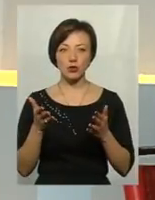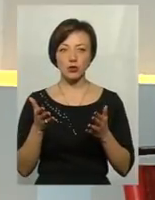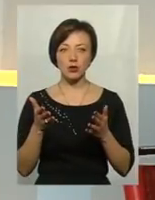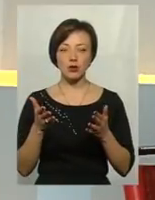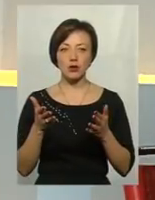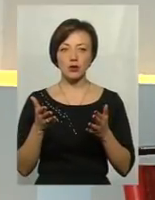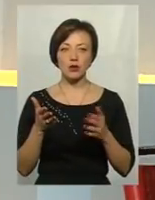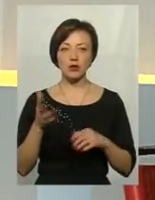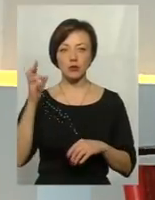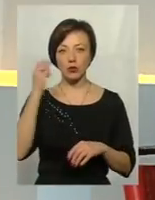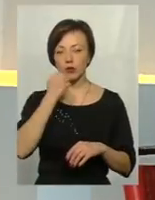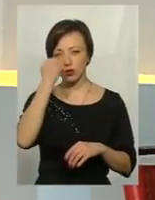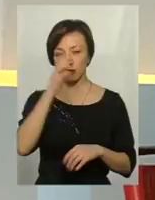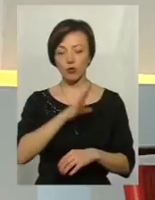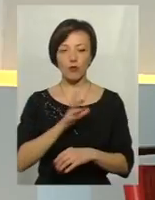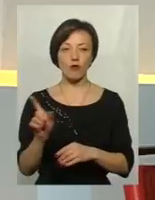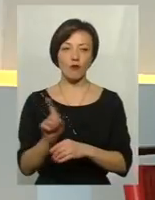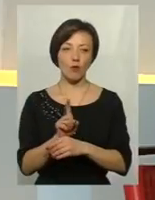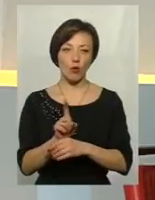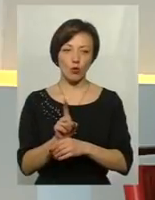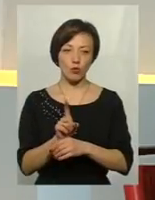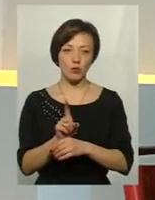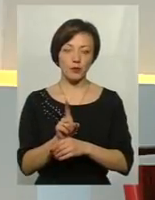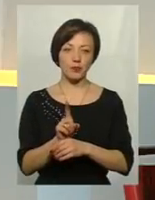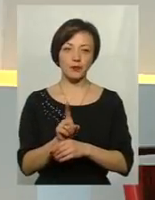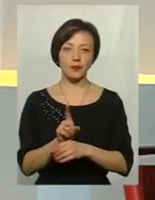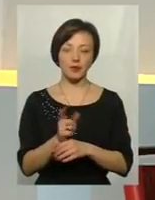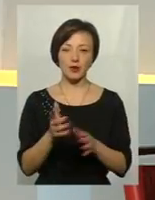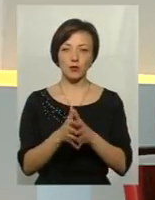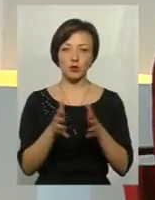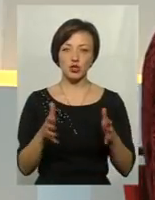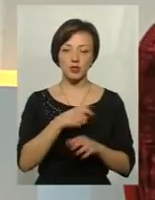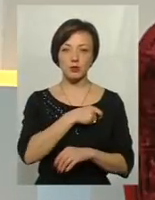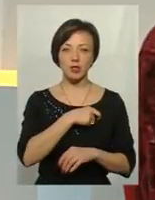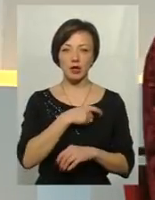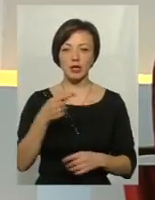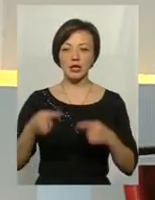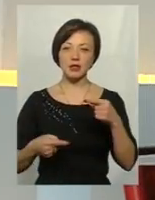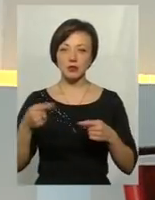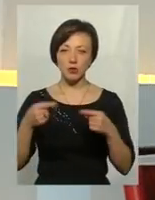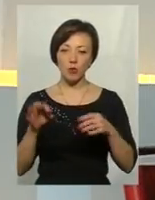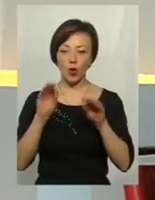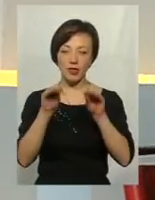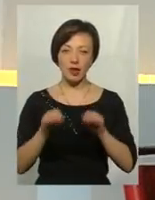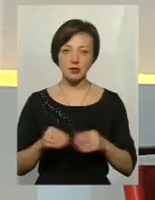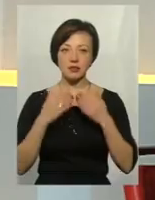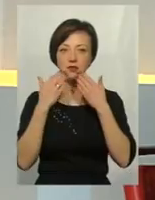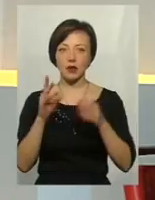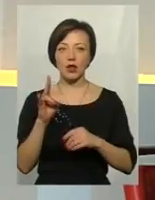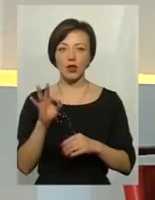Богу дякувати був кворум. Так, відбувалися дискусії стосовно тексту, звернення. Але ми